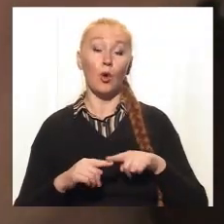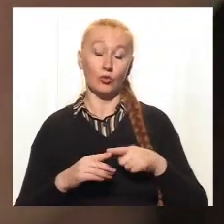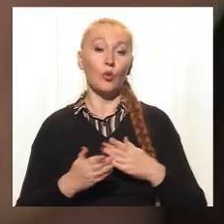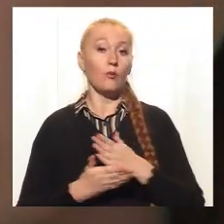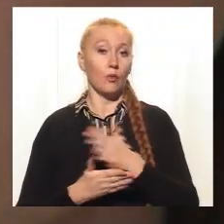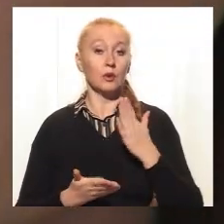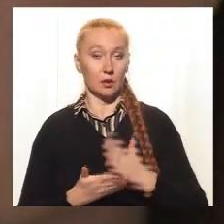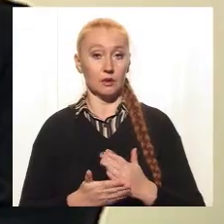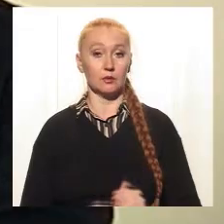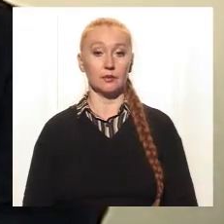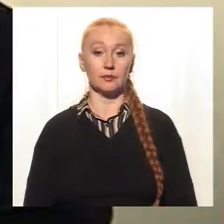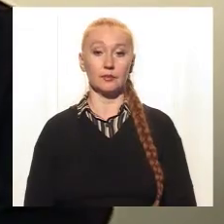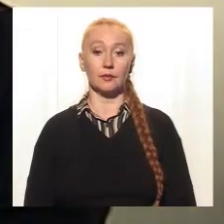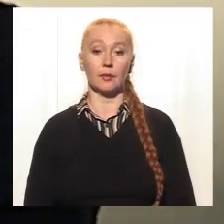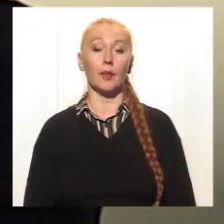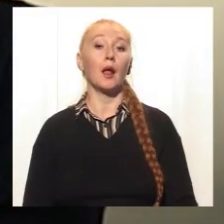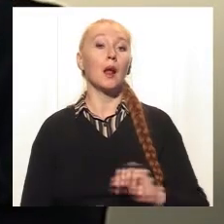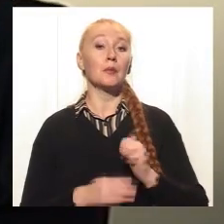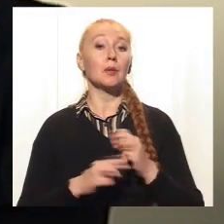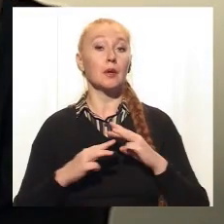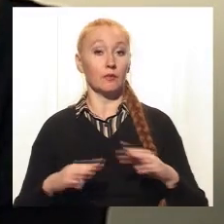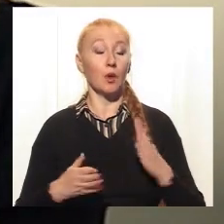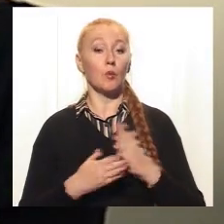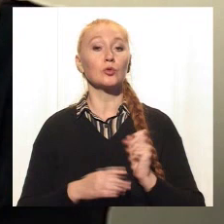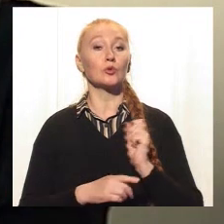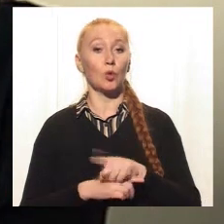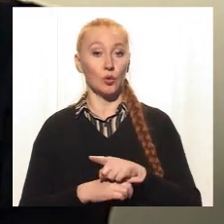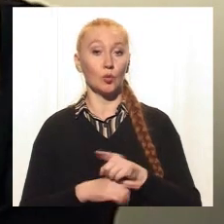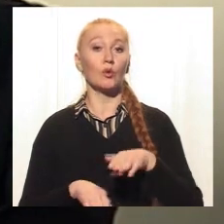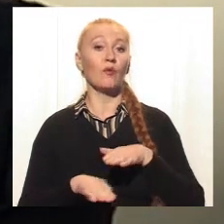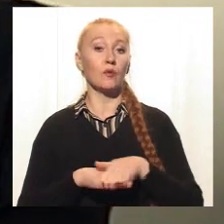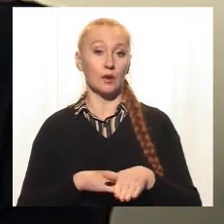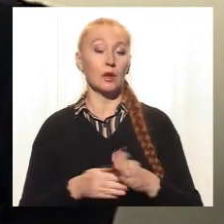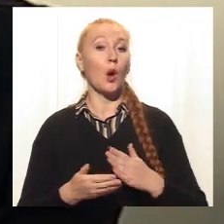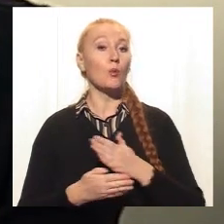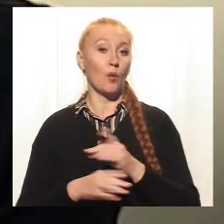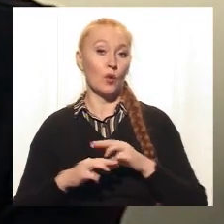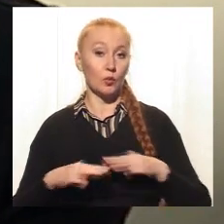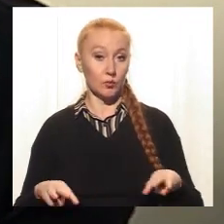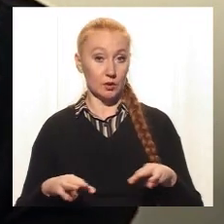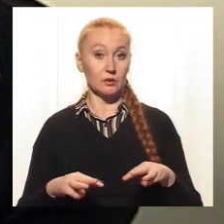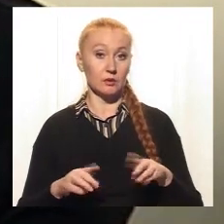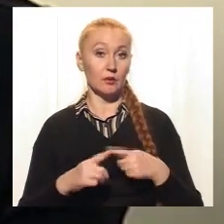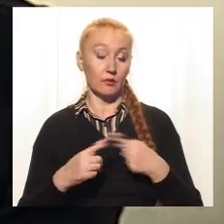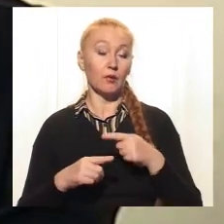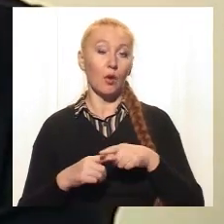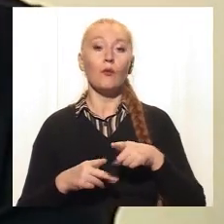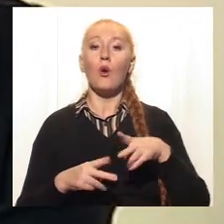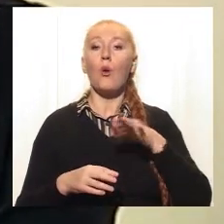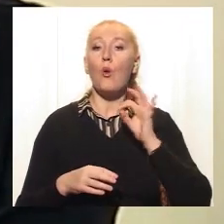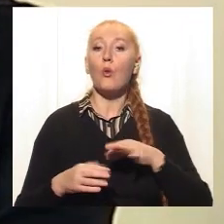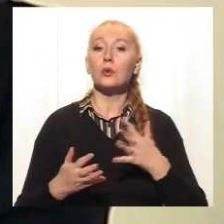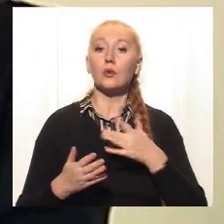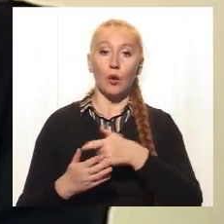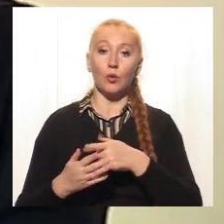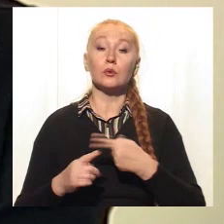говорить Ірина Суслова. Прем'єр-міністр може дати доручення до виконання профільному міністерстві у сфері компетенції якого, у